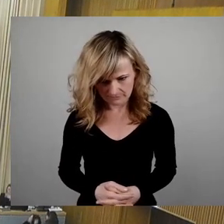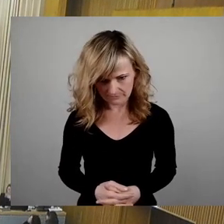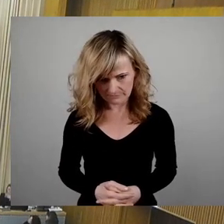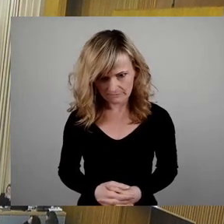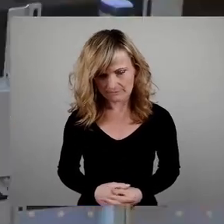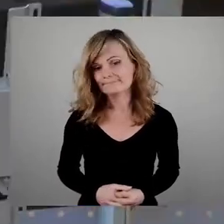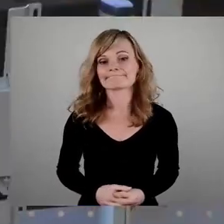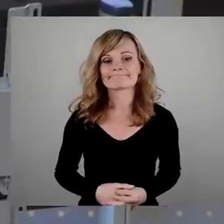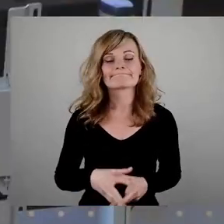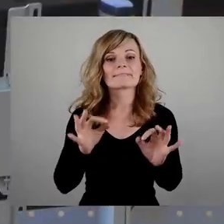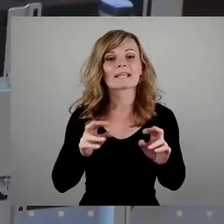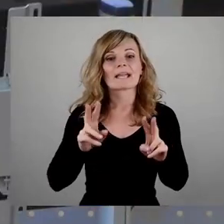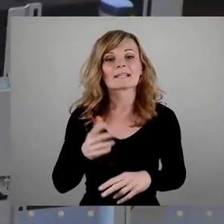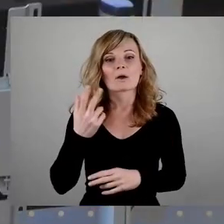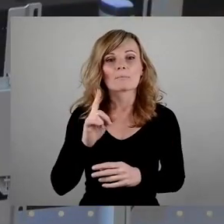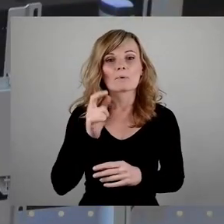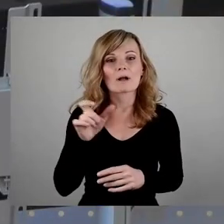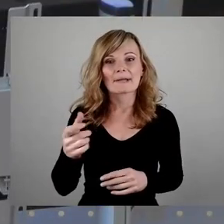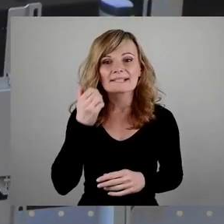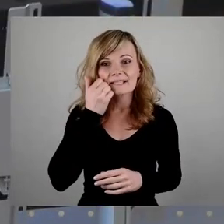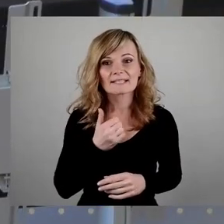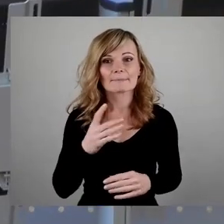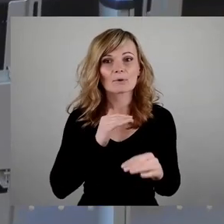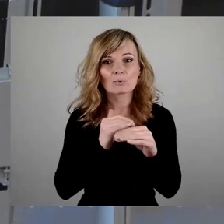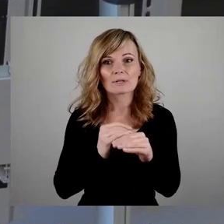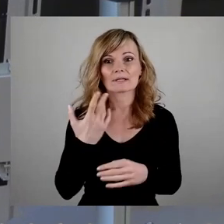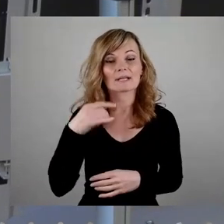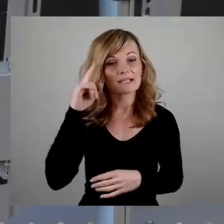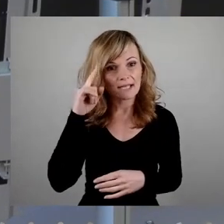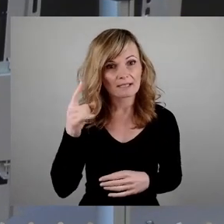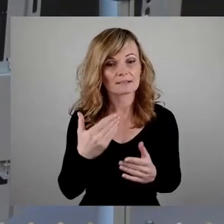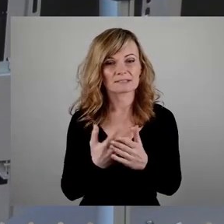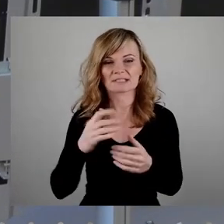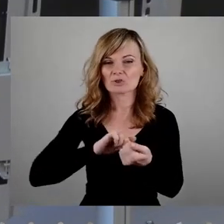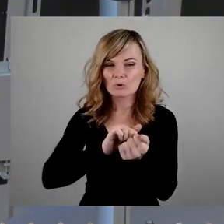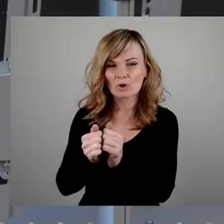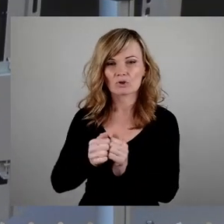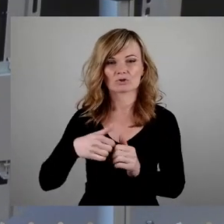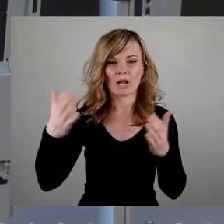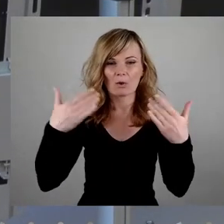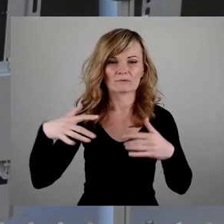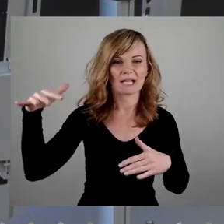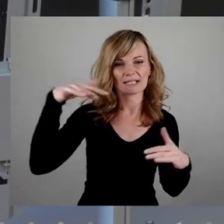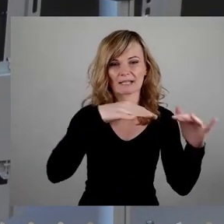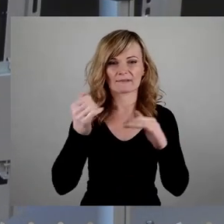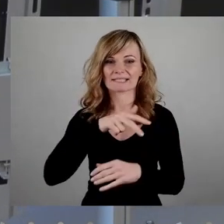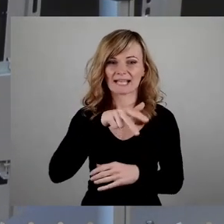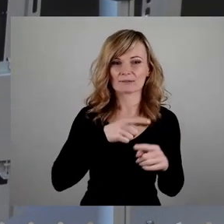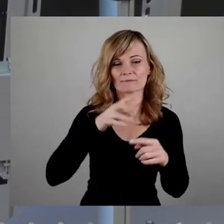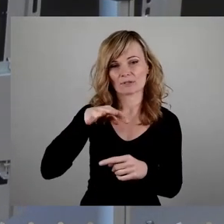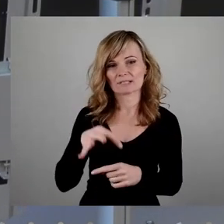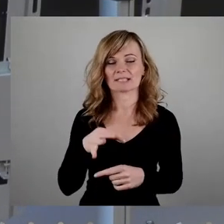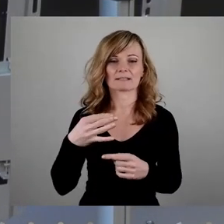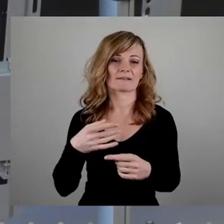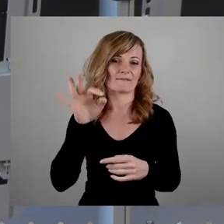Sehr geehrter Herr Oberbürgermeister, liebe Kollegen, das Gedenken an die zerstörerischen Luftangriffe am 13. und 14. Februar 1945 auf